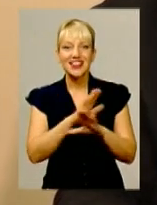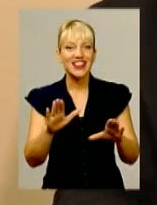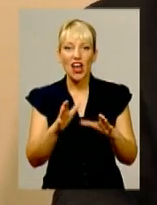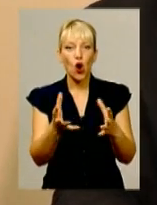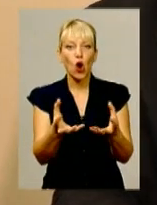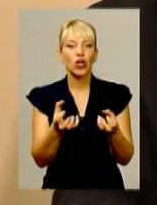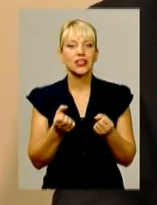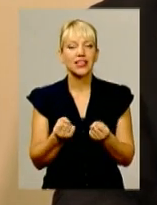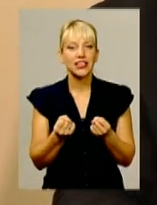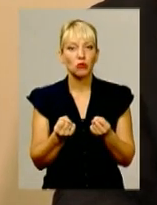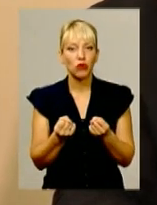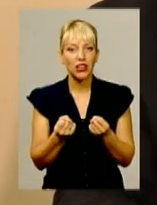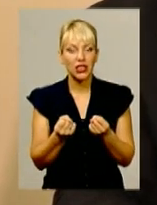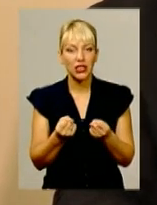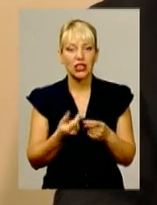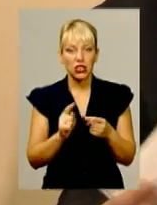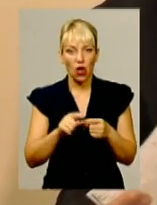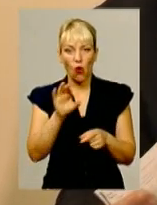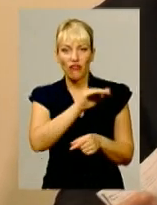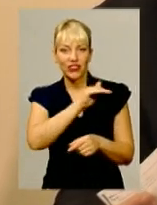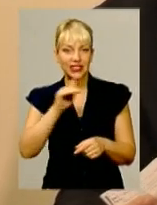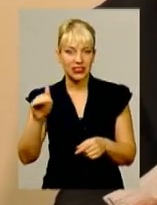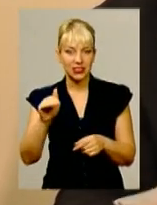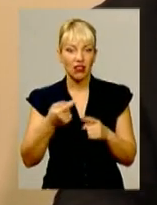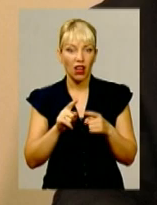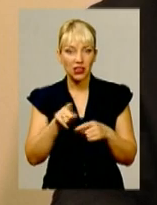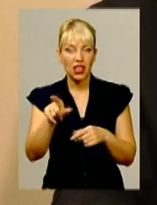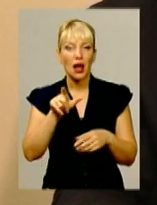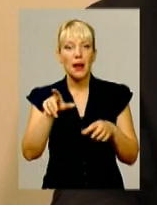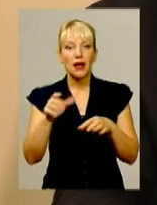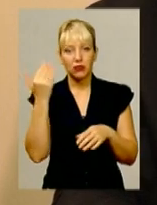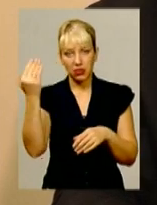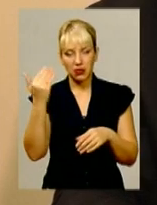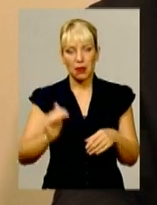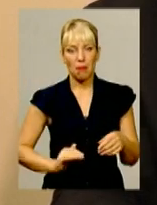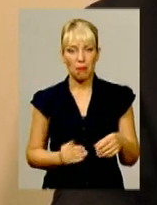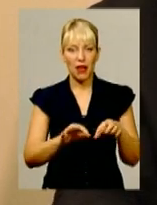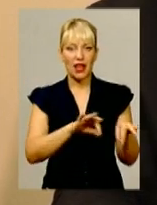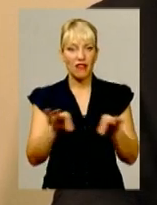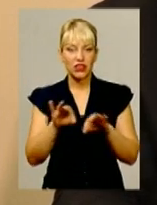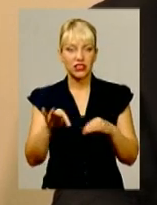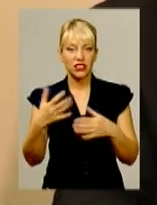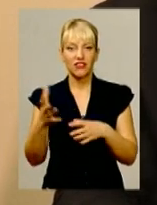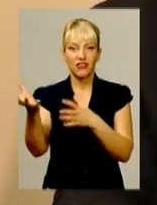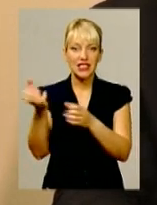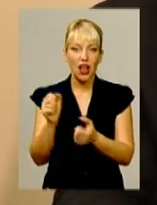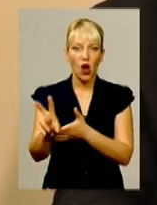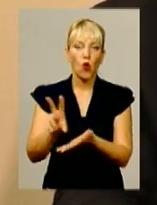надали управлінню транспорту копію і вже фактично